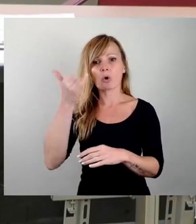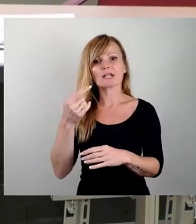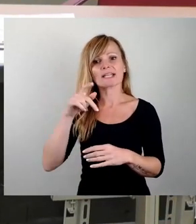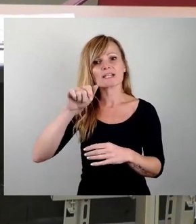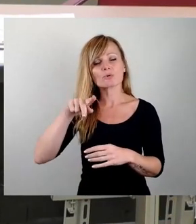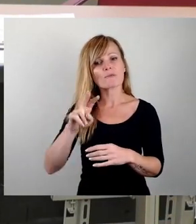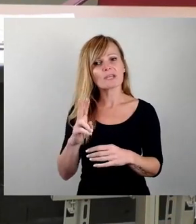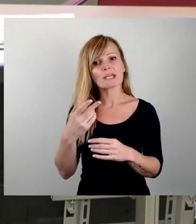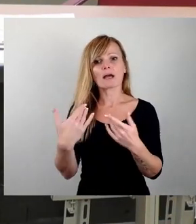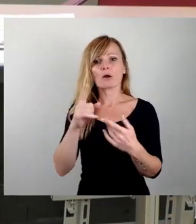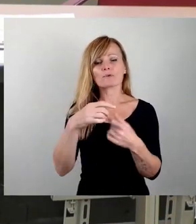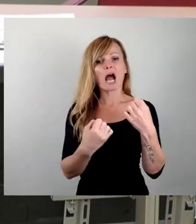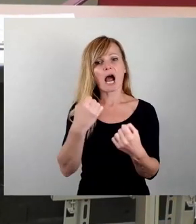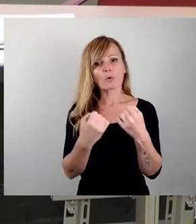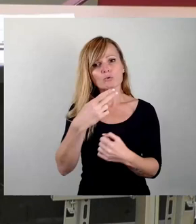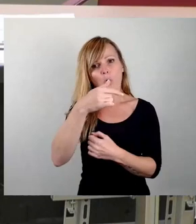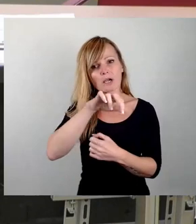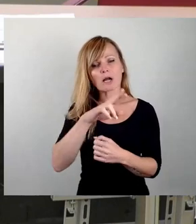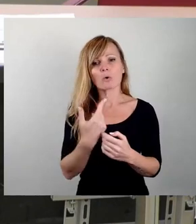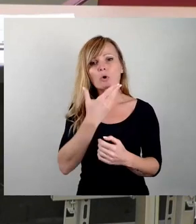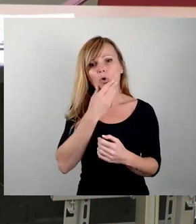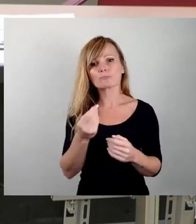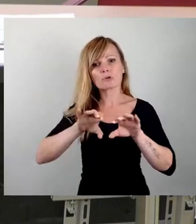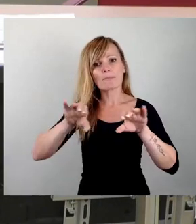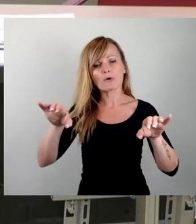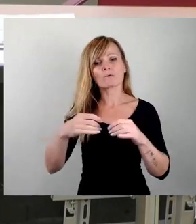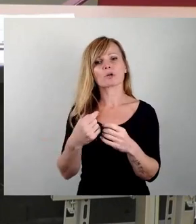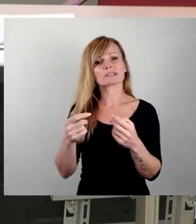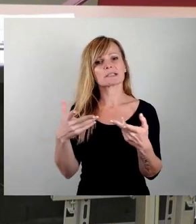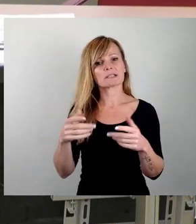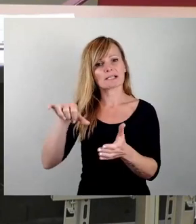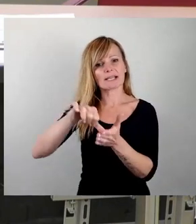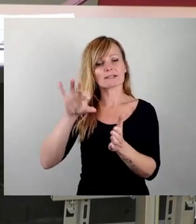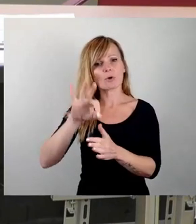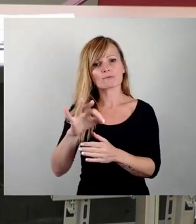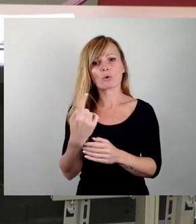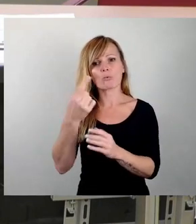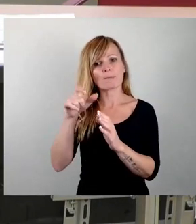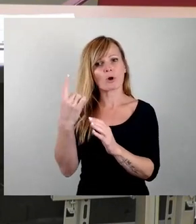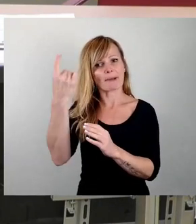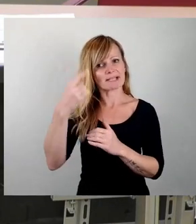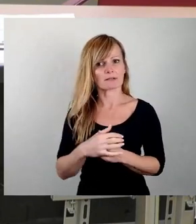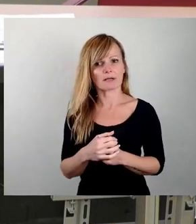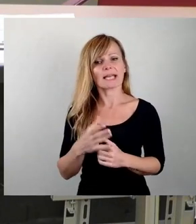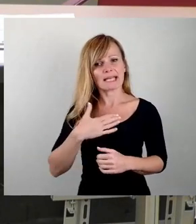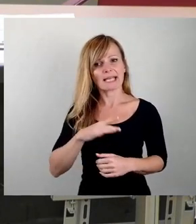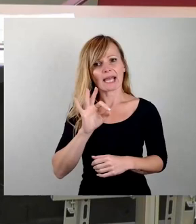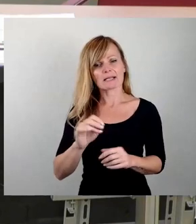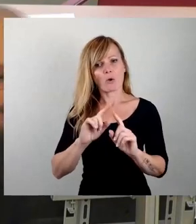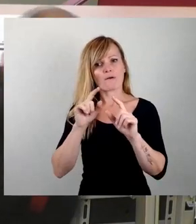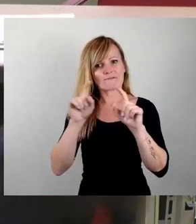Autoholger oder eine hübsche Spockwurst-Zepter-Puderperücke für den Oberbürgermeister. Dafür hätte ich auch gerne eine Fachkommission.